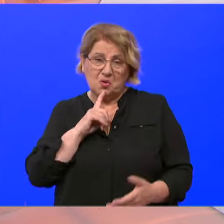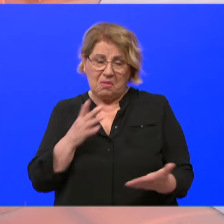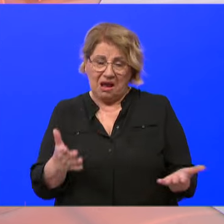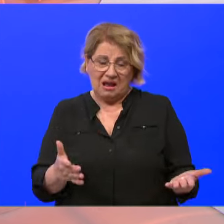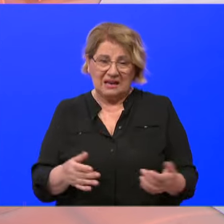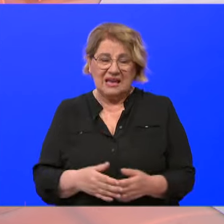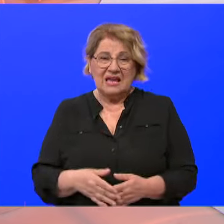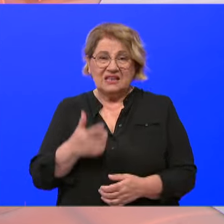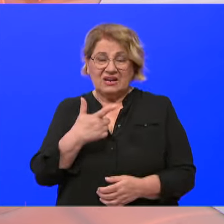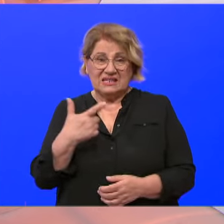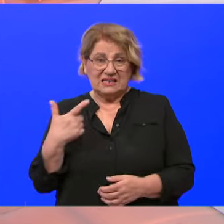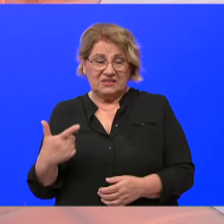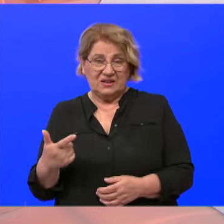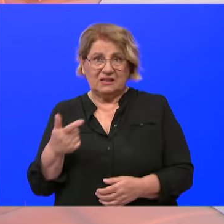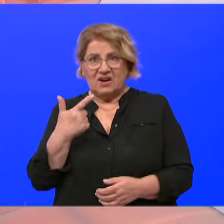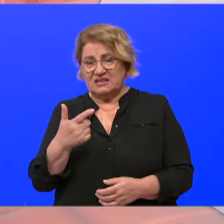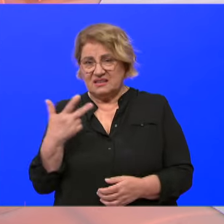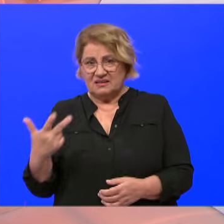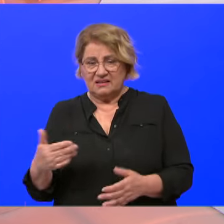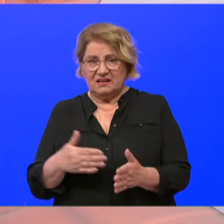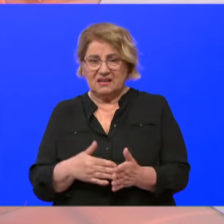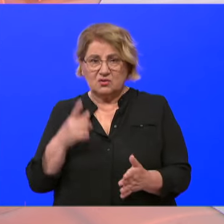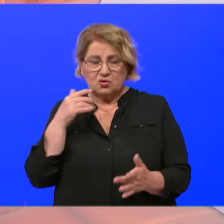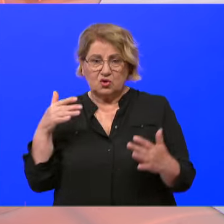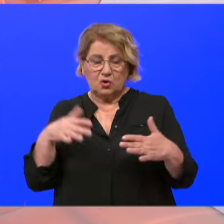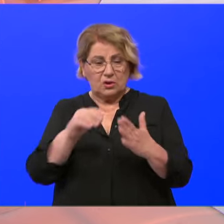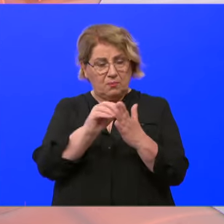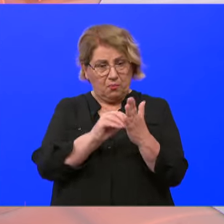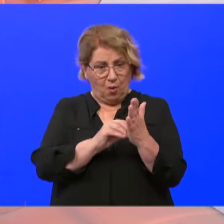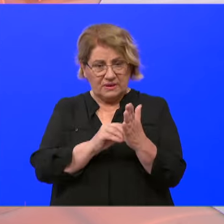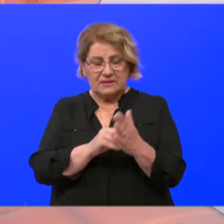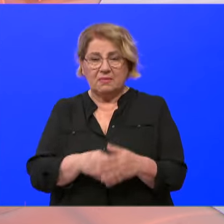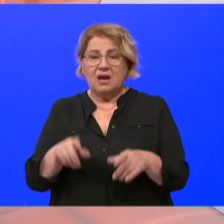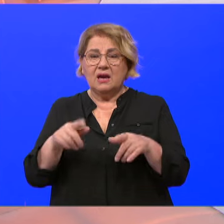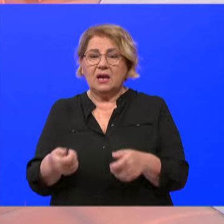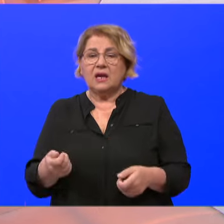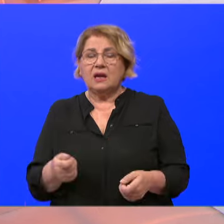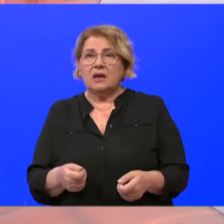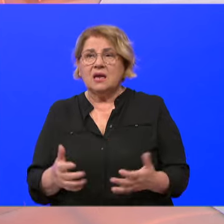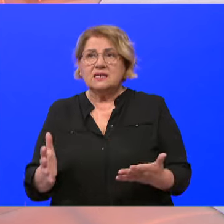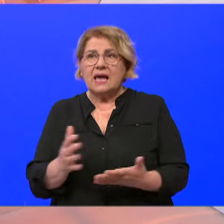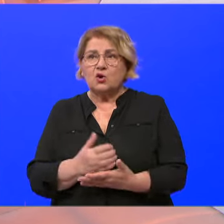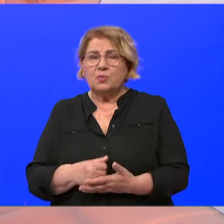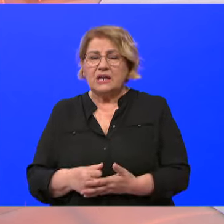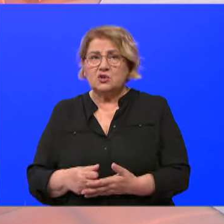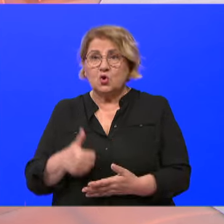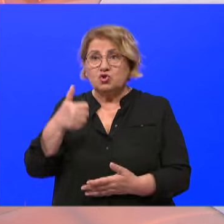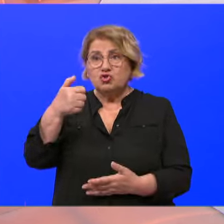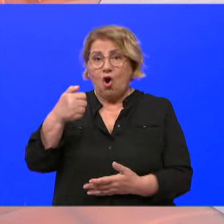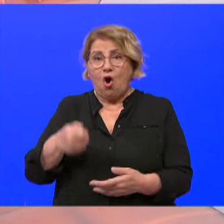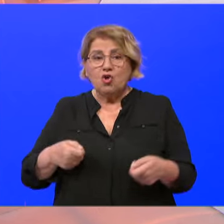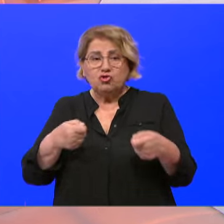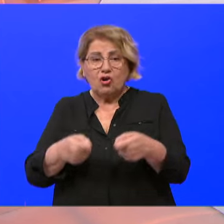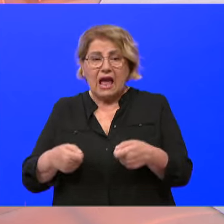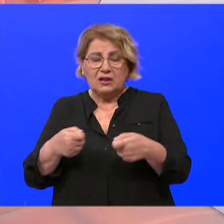skupa nekih 22-23 tisuće ljudi po popisima. Kupili smo preko tisuću donatora i